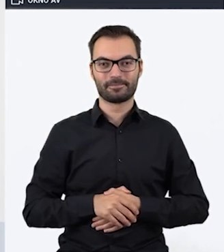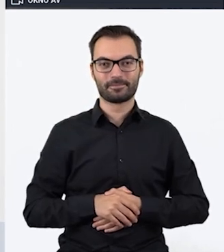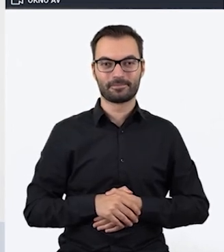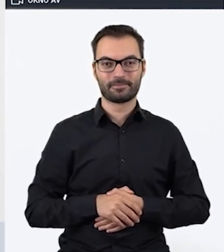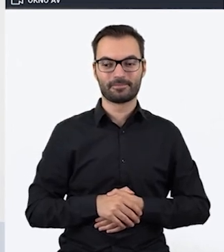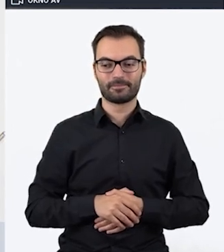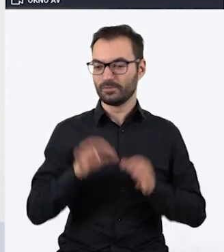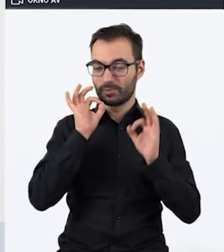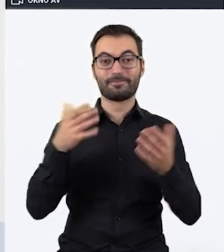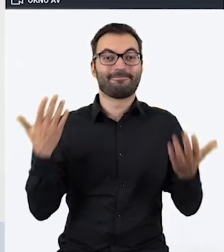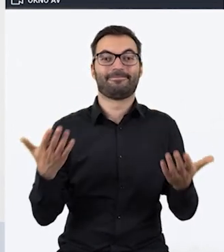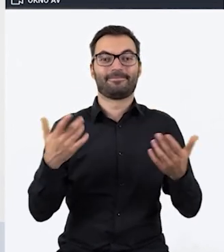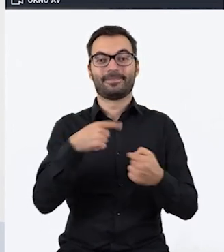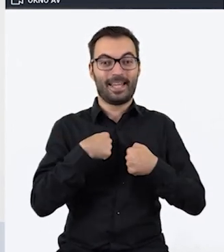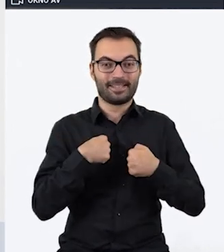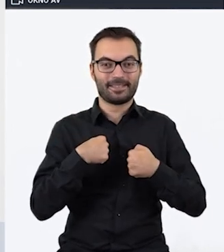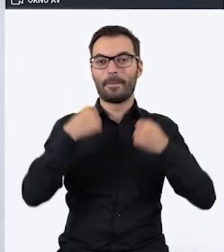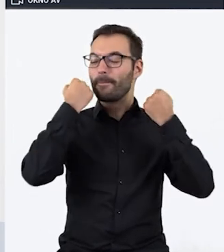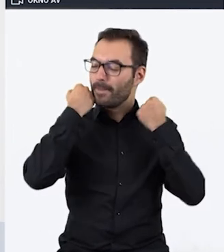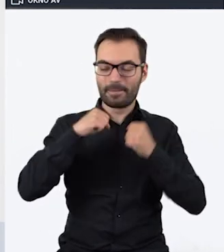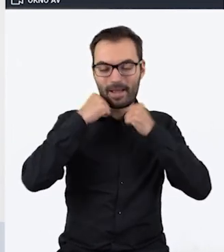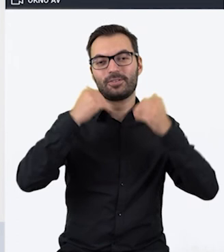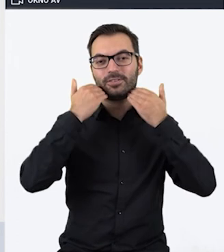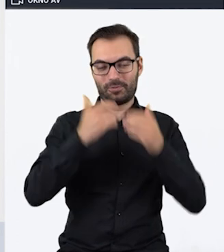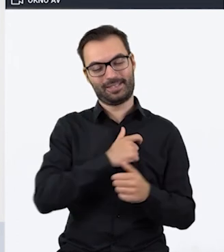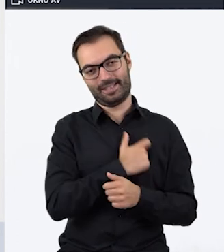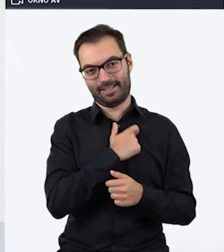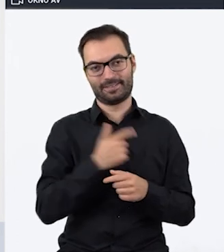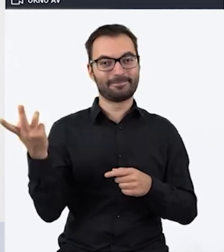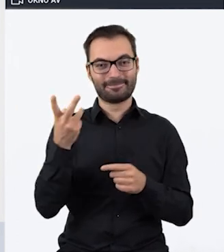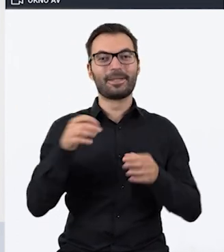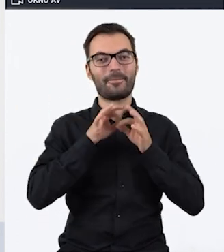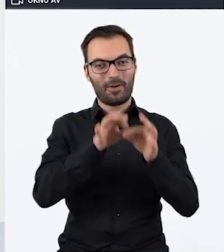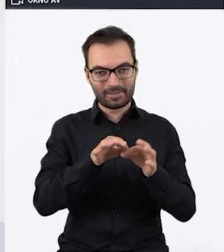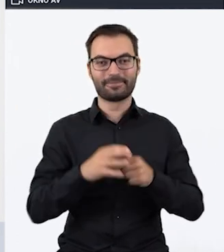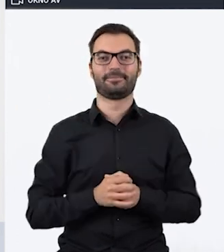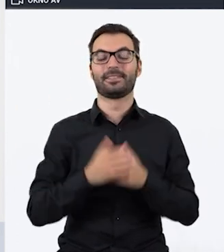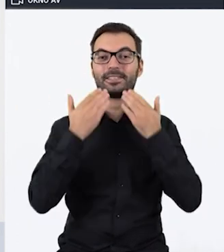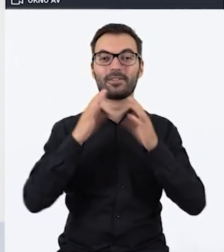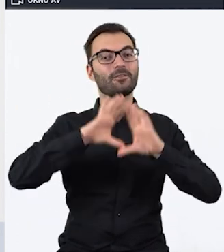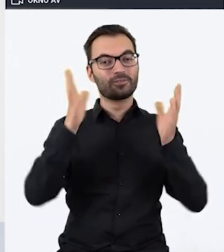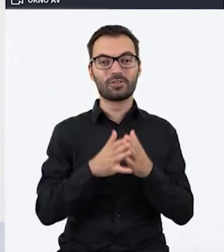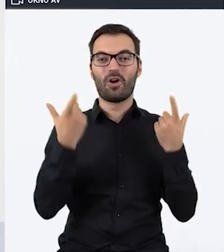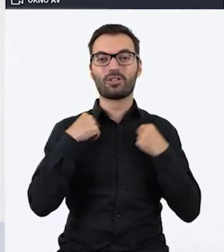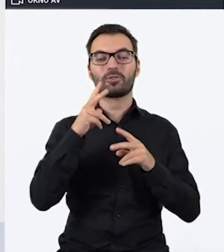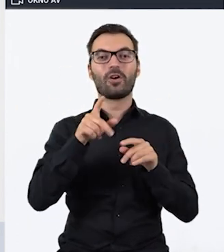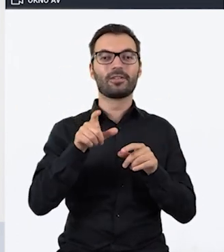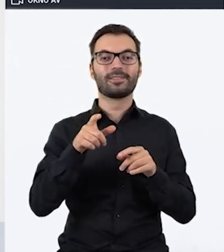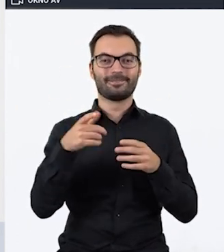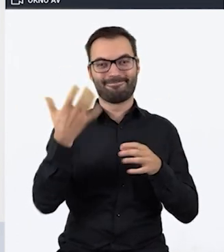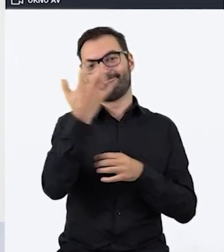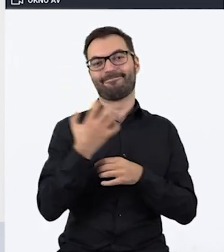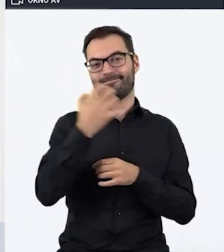Dobrze, to w takim razie ja bardzo, bardzo, bardzo serdecznie dziękuję Wam za prowadzenie i dziękuję wszystkim, którzy spędzili